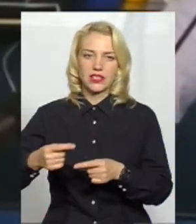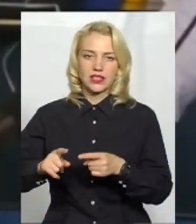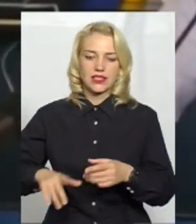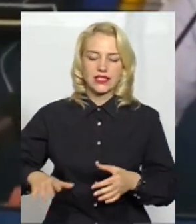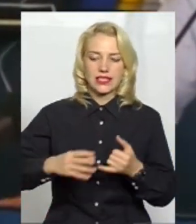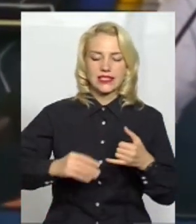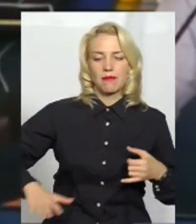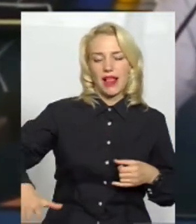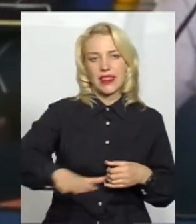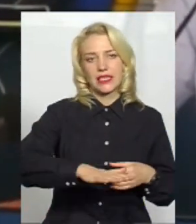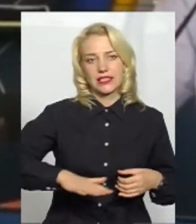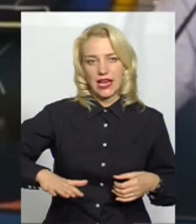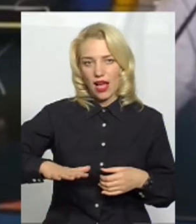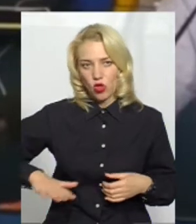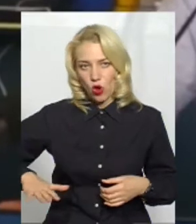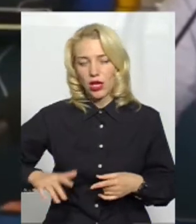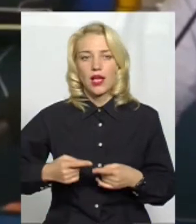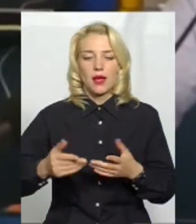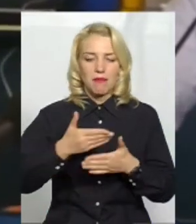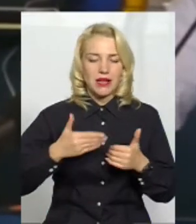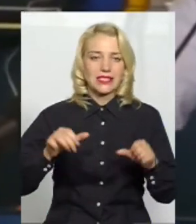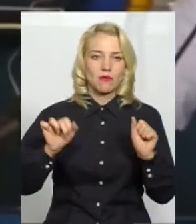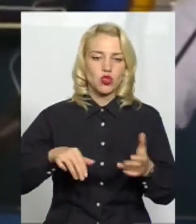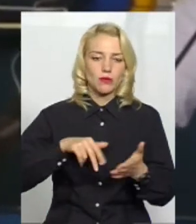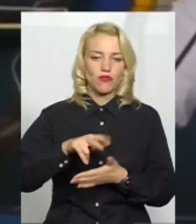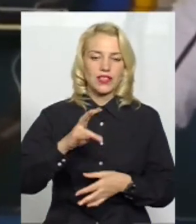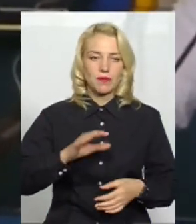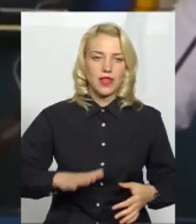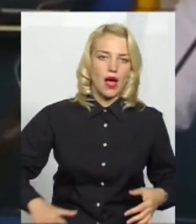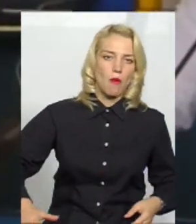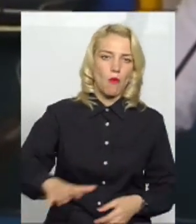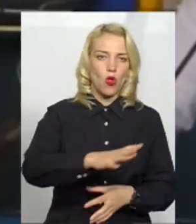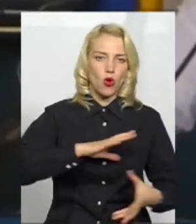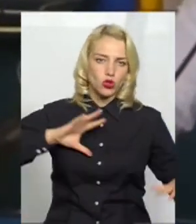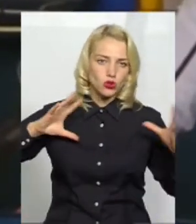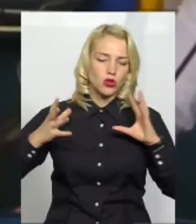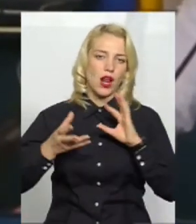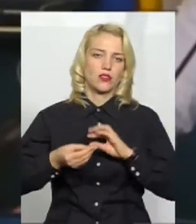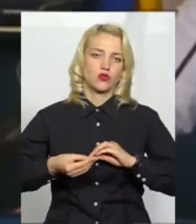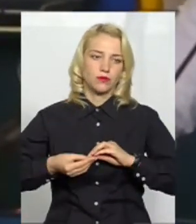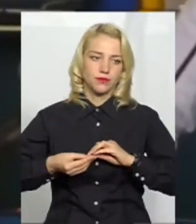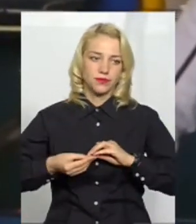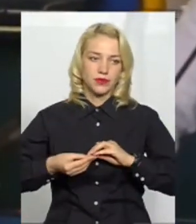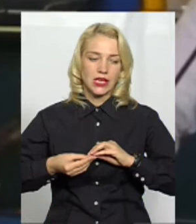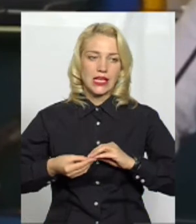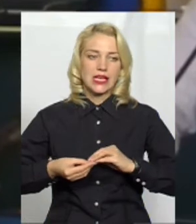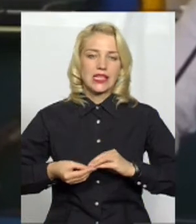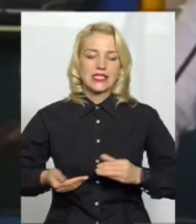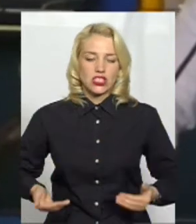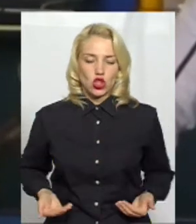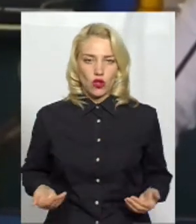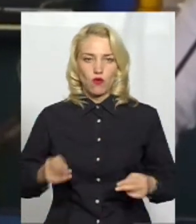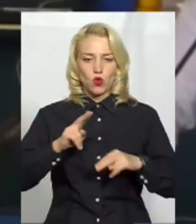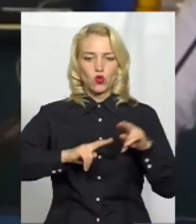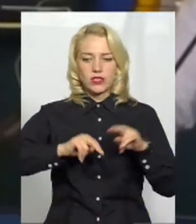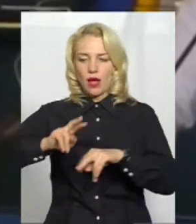ділянок, ми фактично зможемо вийти на площу разом з житловою забудовою,